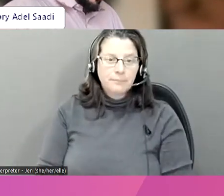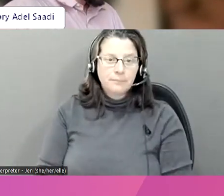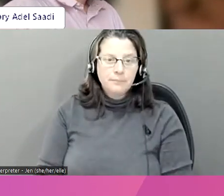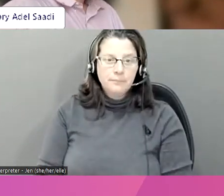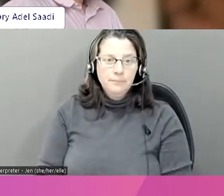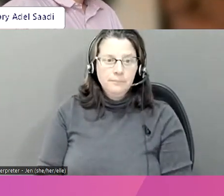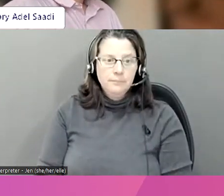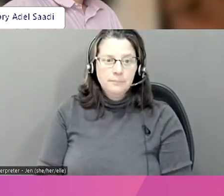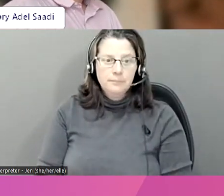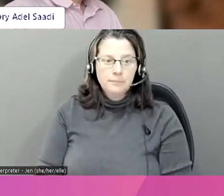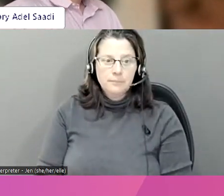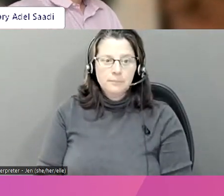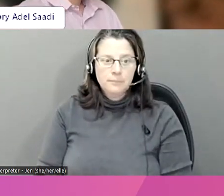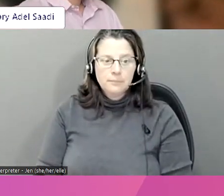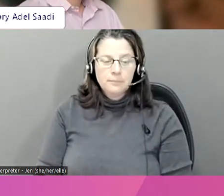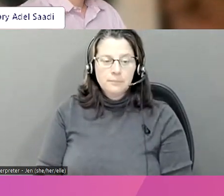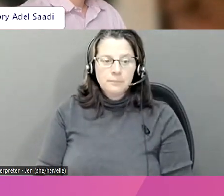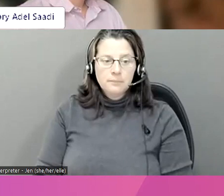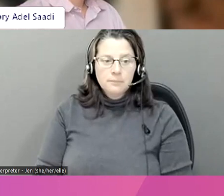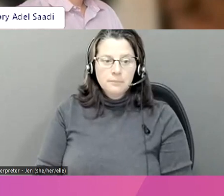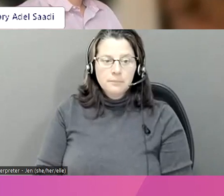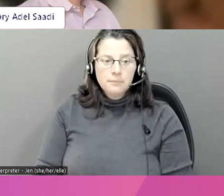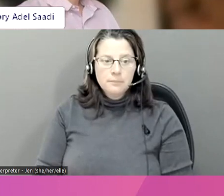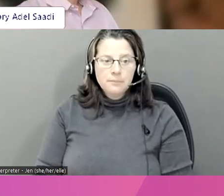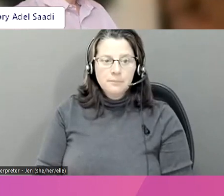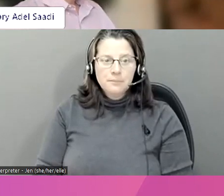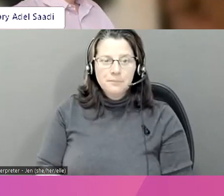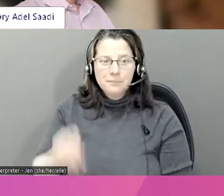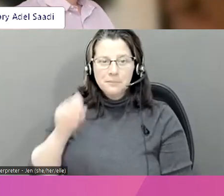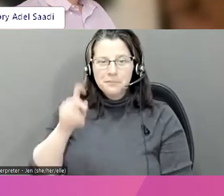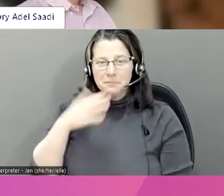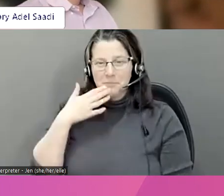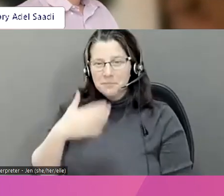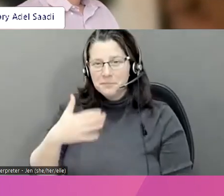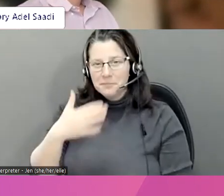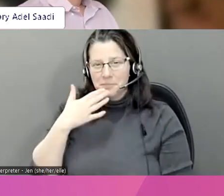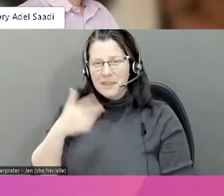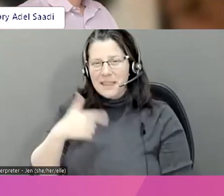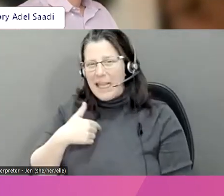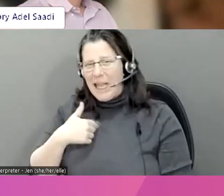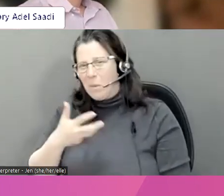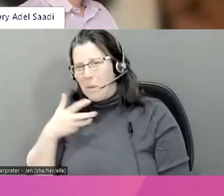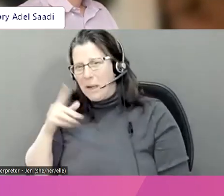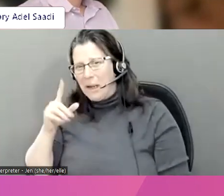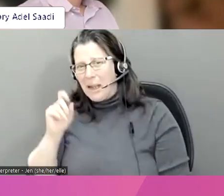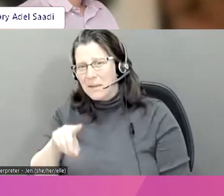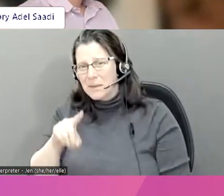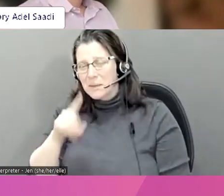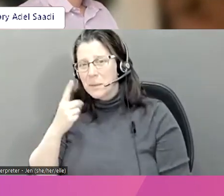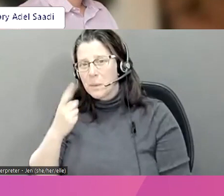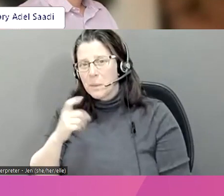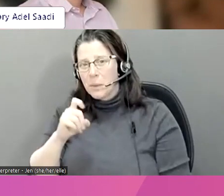ou des personnes réfléchies et responsables. Bon, merci. J'ai envie de poser une autre question,